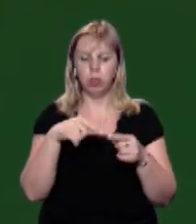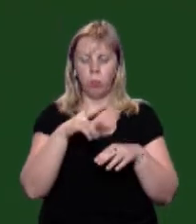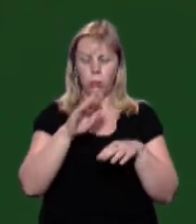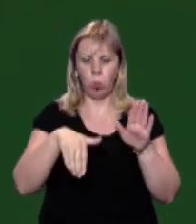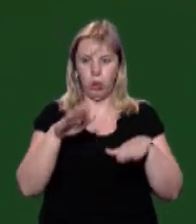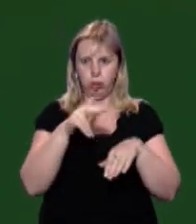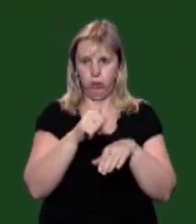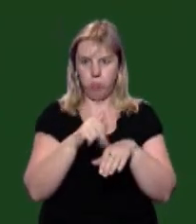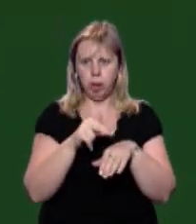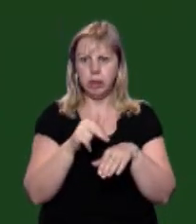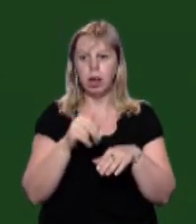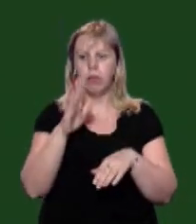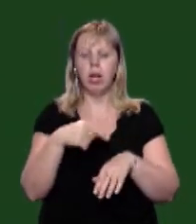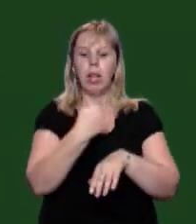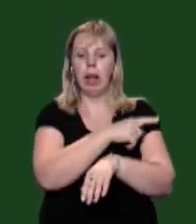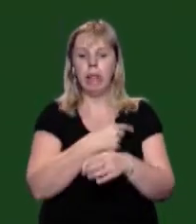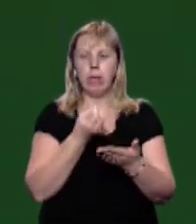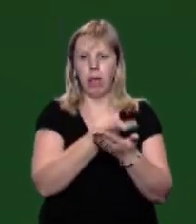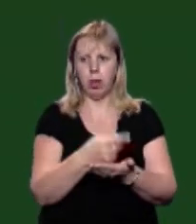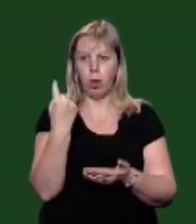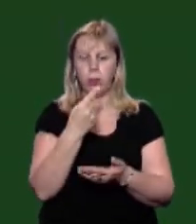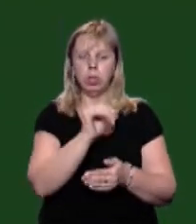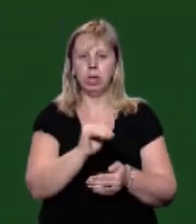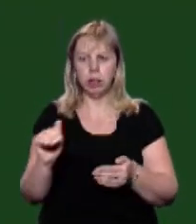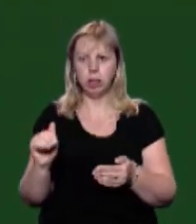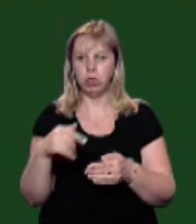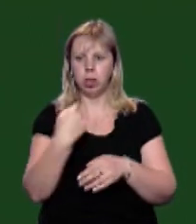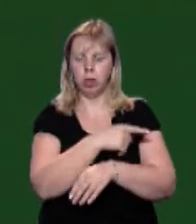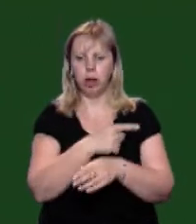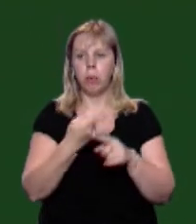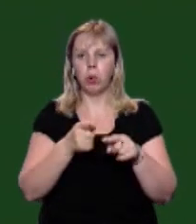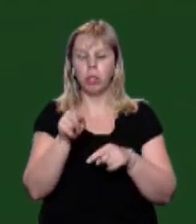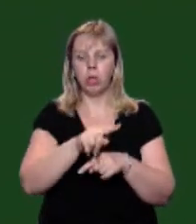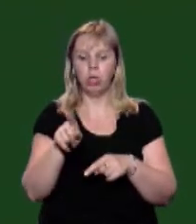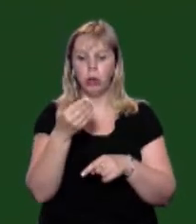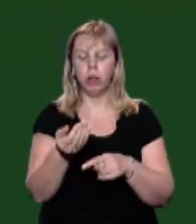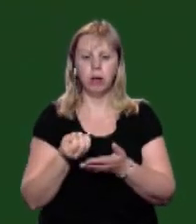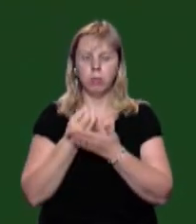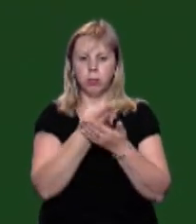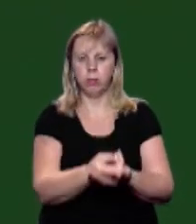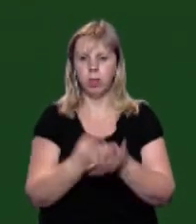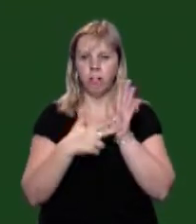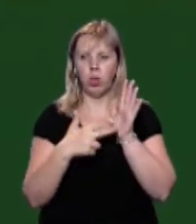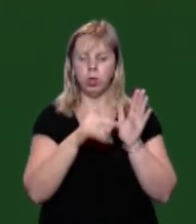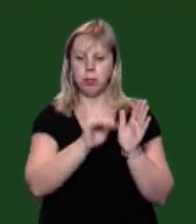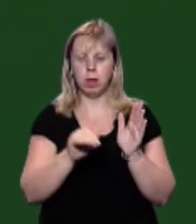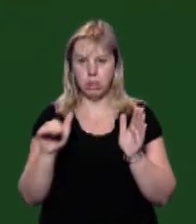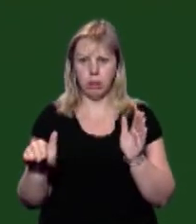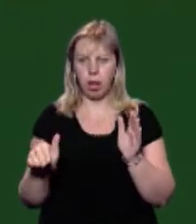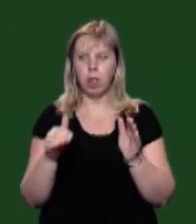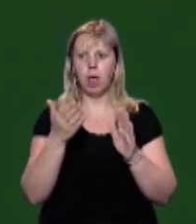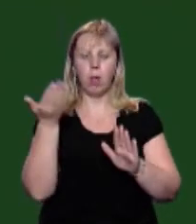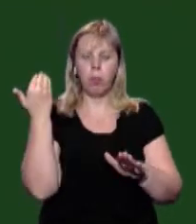Мукачівського відділу з лікарні власної дитячої клінічної про те, що до них доставлено восьмеро дітей.